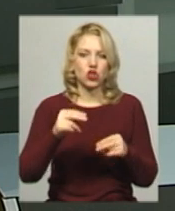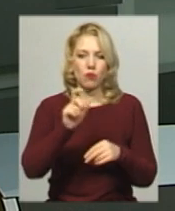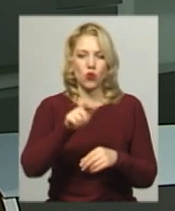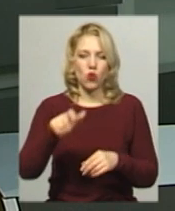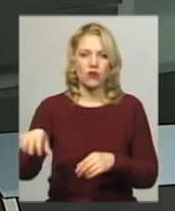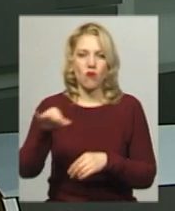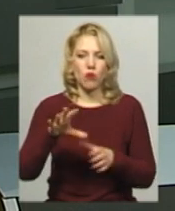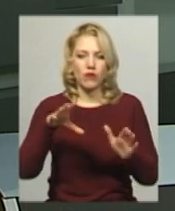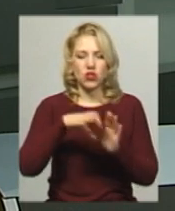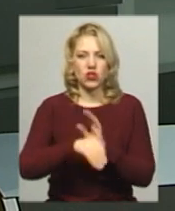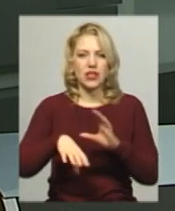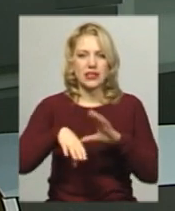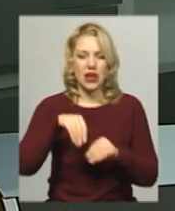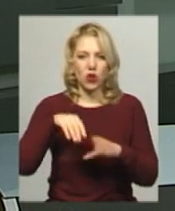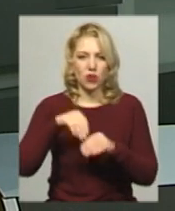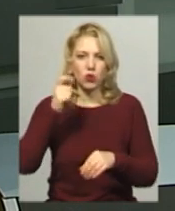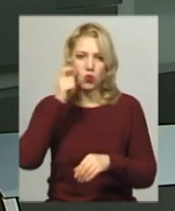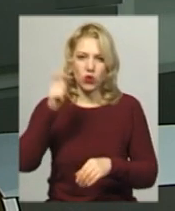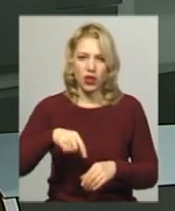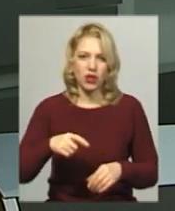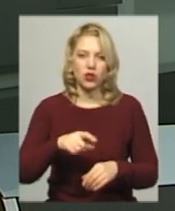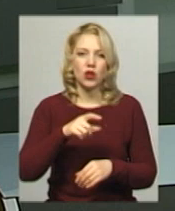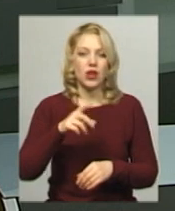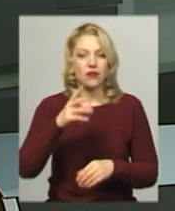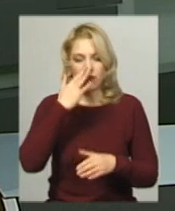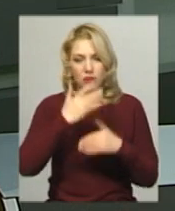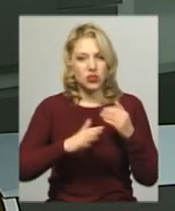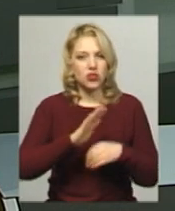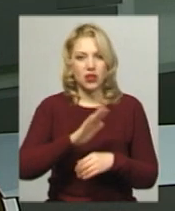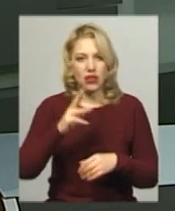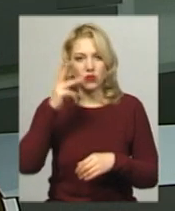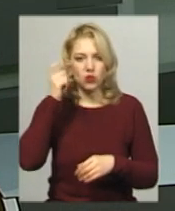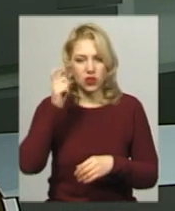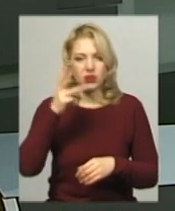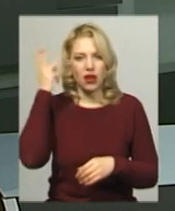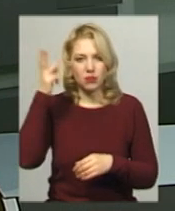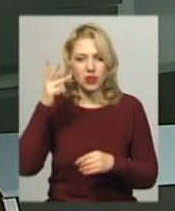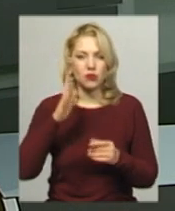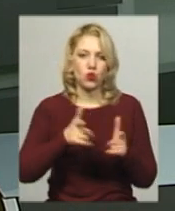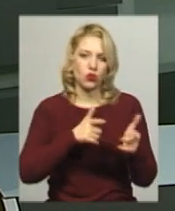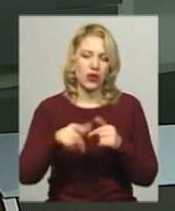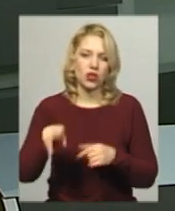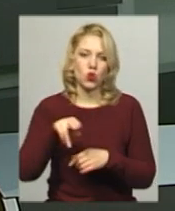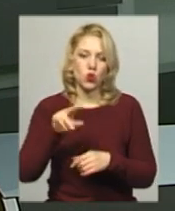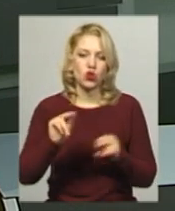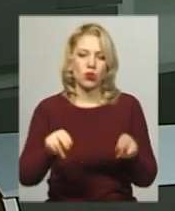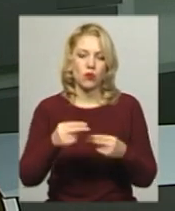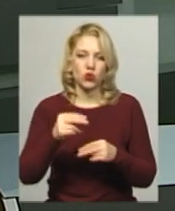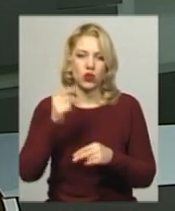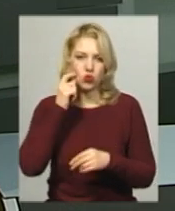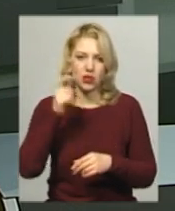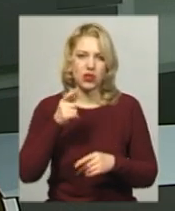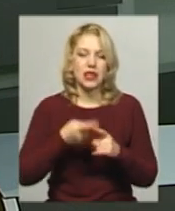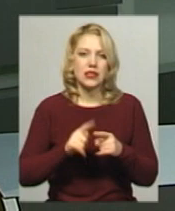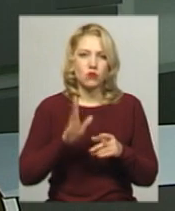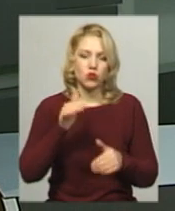увійшли до складу збірної команди України у Хмельниччини і готуватимуться до чемпіонату України. Ці змагання заплановані в вересні